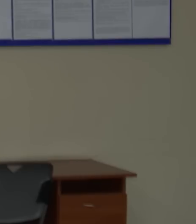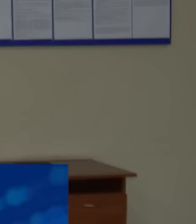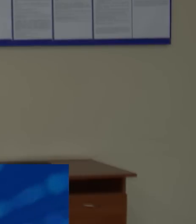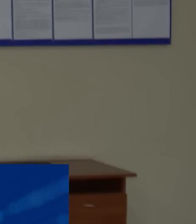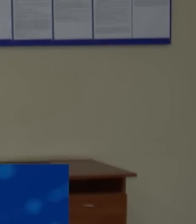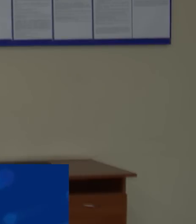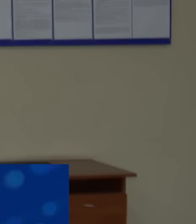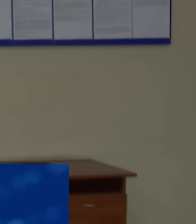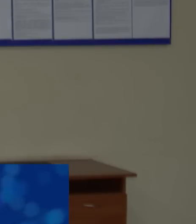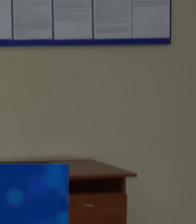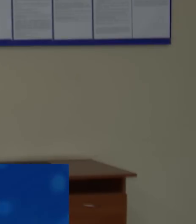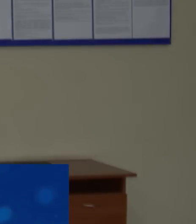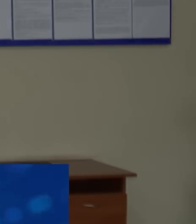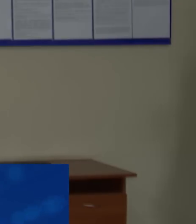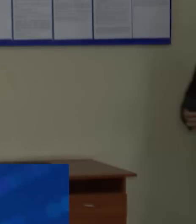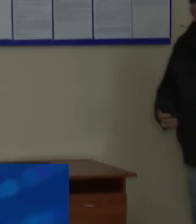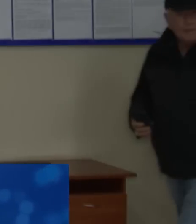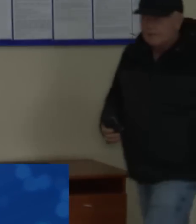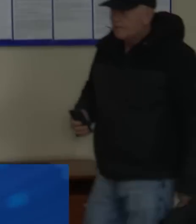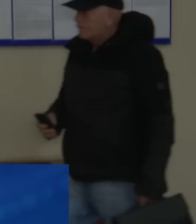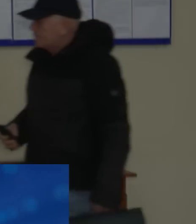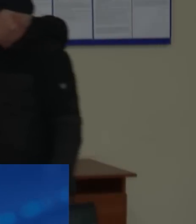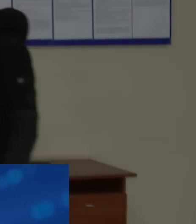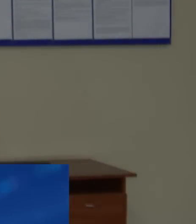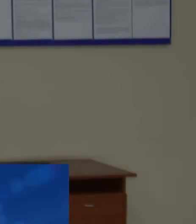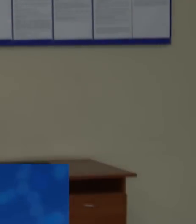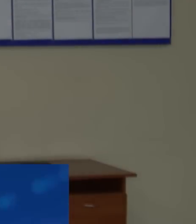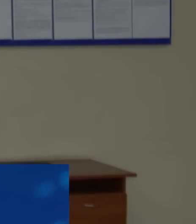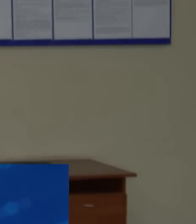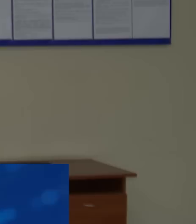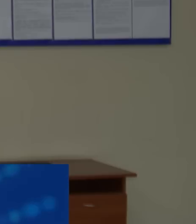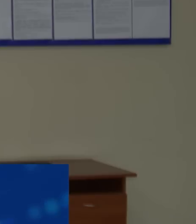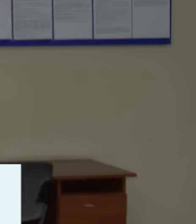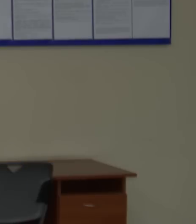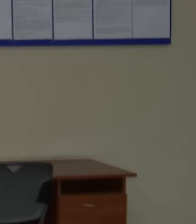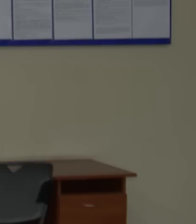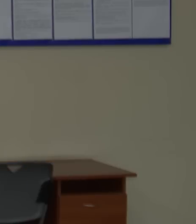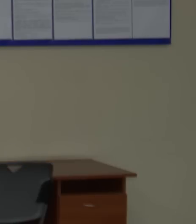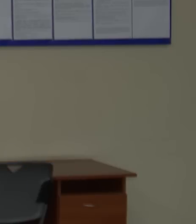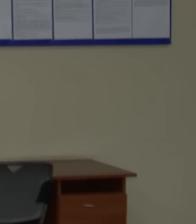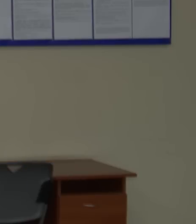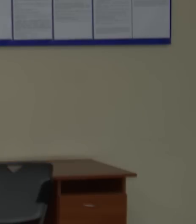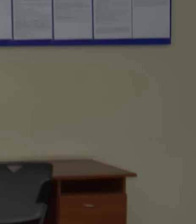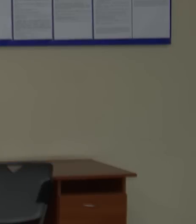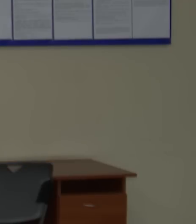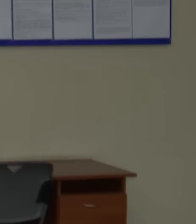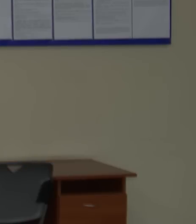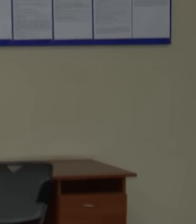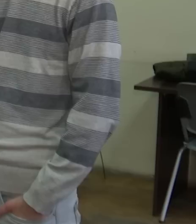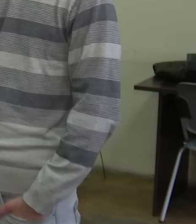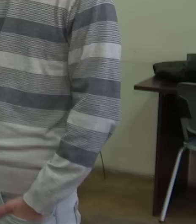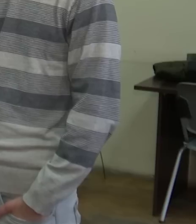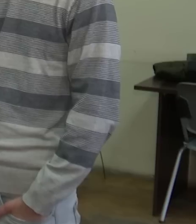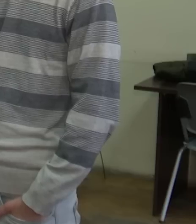бідосі, і ми сподіваємось, ми майже впевнені, що до них вже дійшла новина про скасування кріпусного